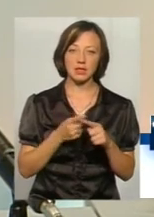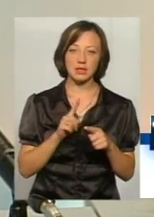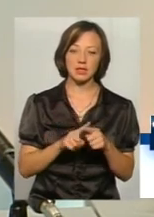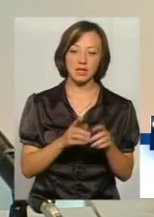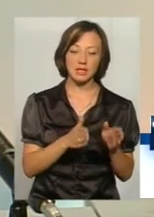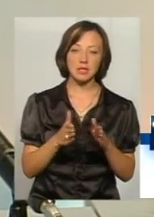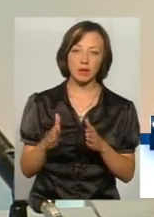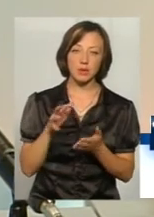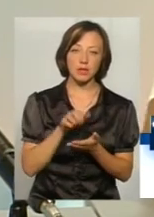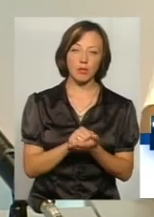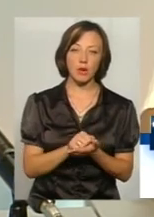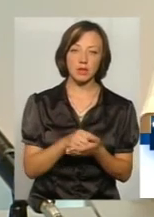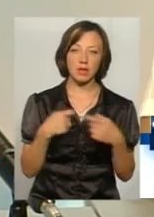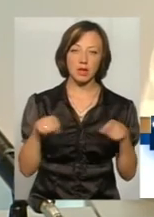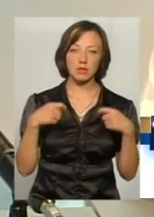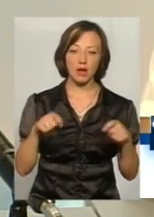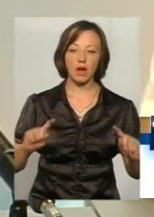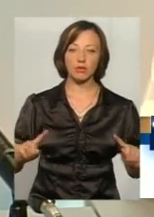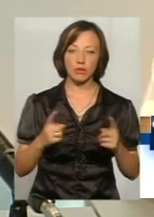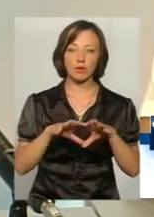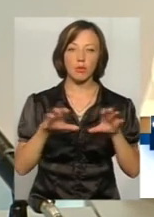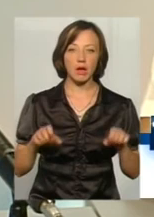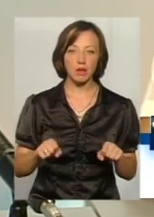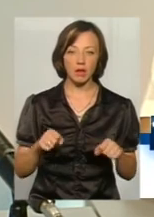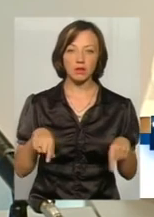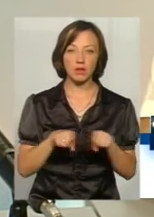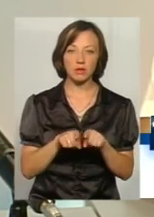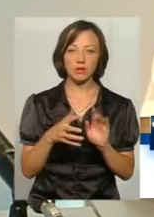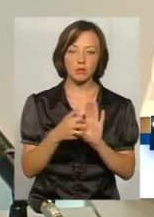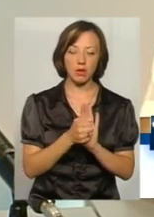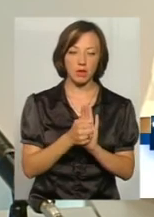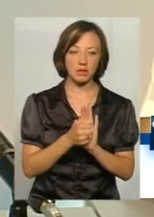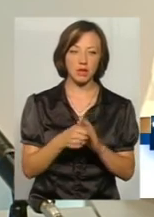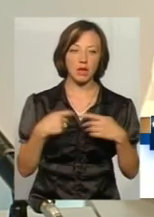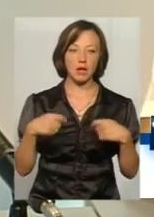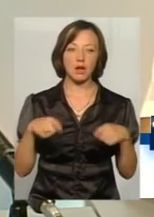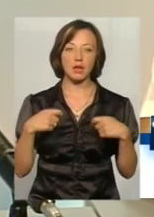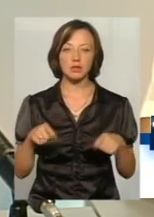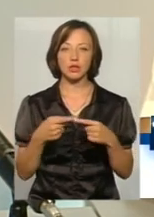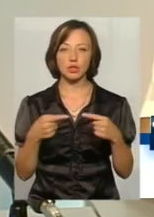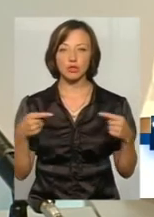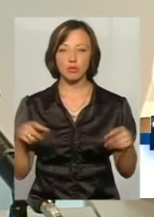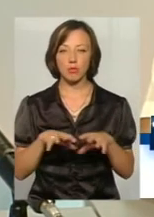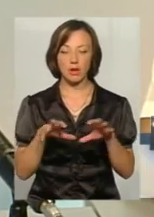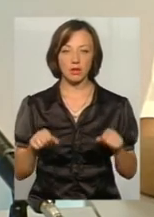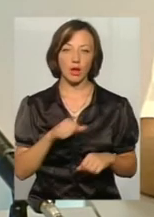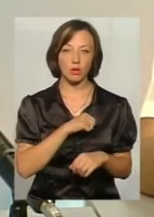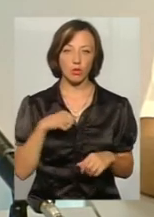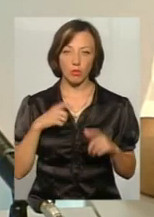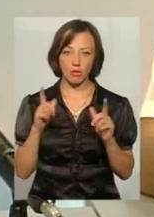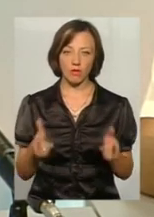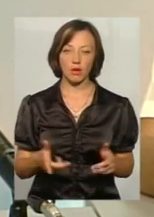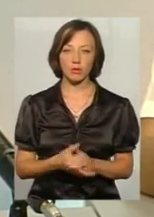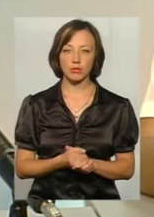займається реалізацією арештованого майна, вона також займається реалізацією іншого майна добровільно. Тобто